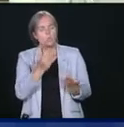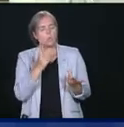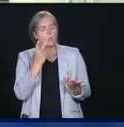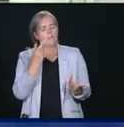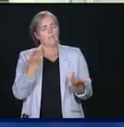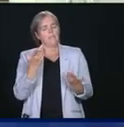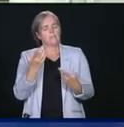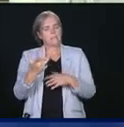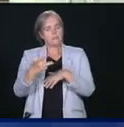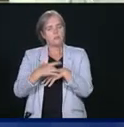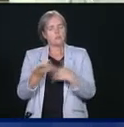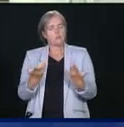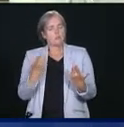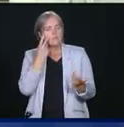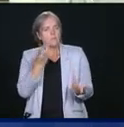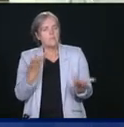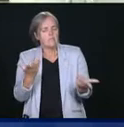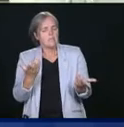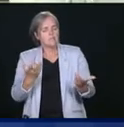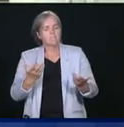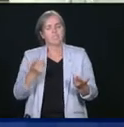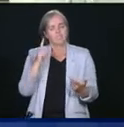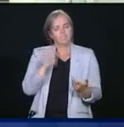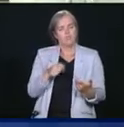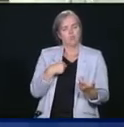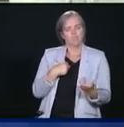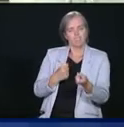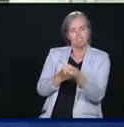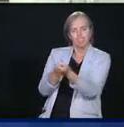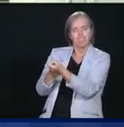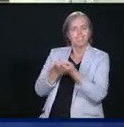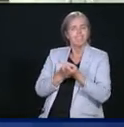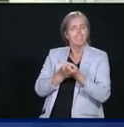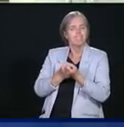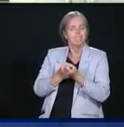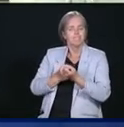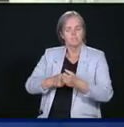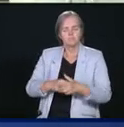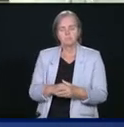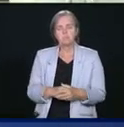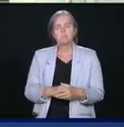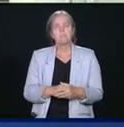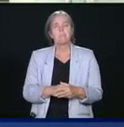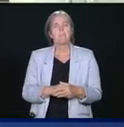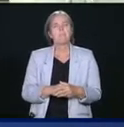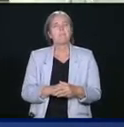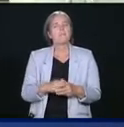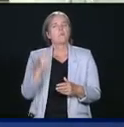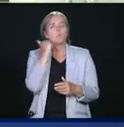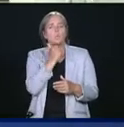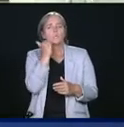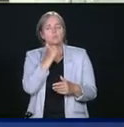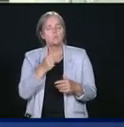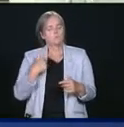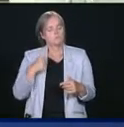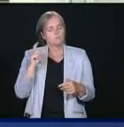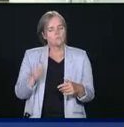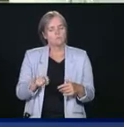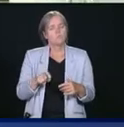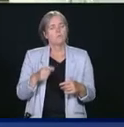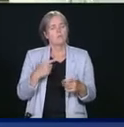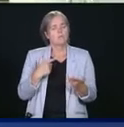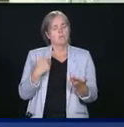battre, nous devons être allies, nous devons travailler dans nos lives quotidiennes pour counter-discrimination, racisme et l